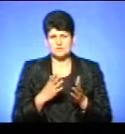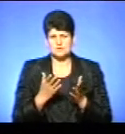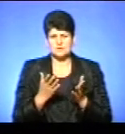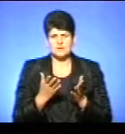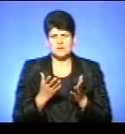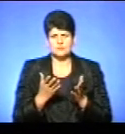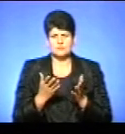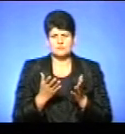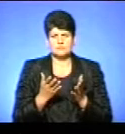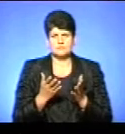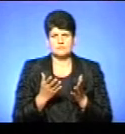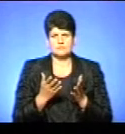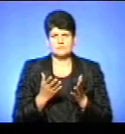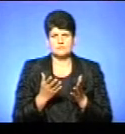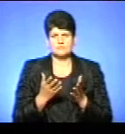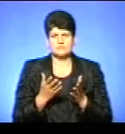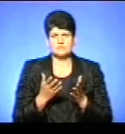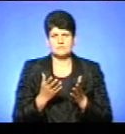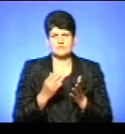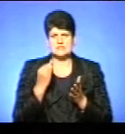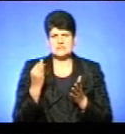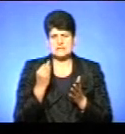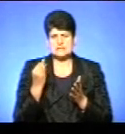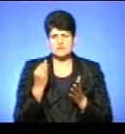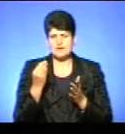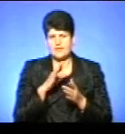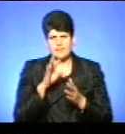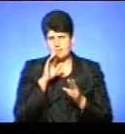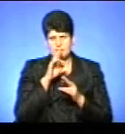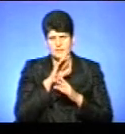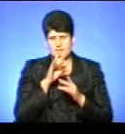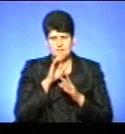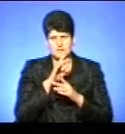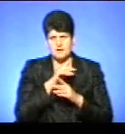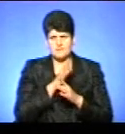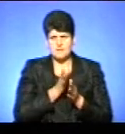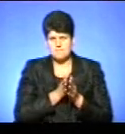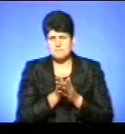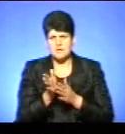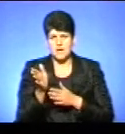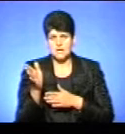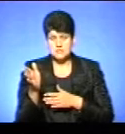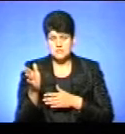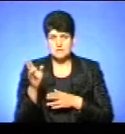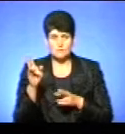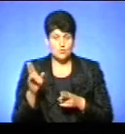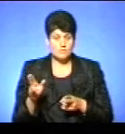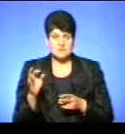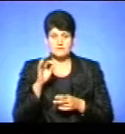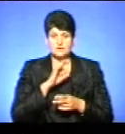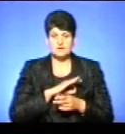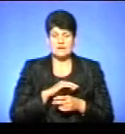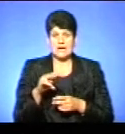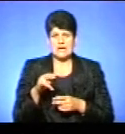певним історичним, але нелогічним принципом з використанням